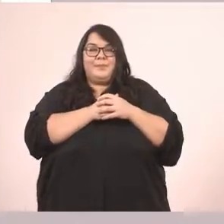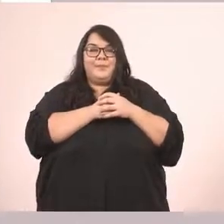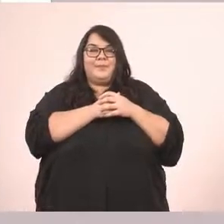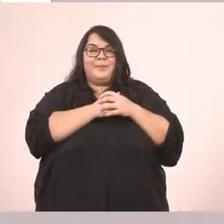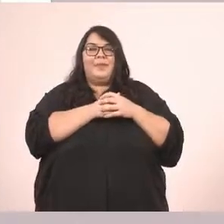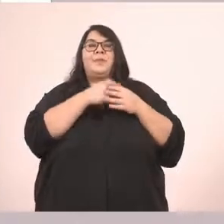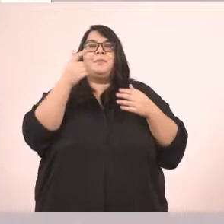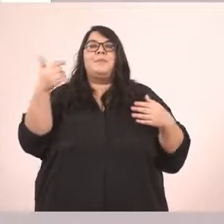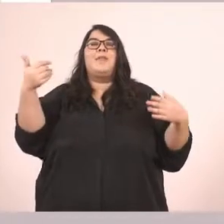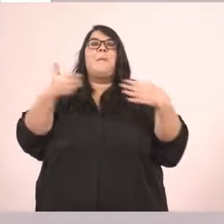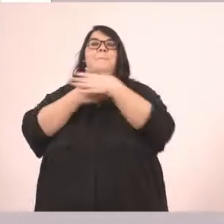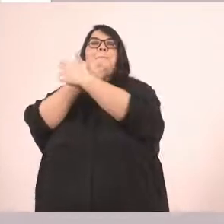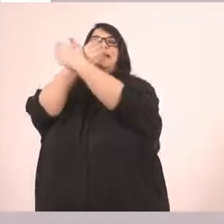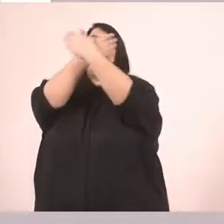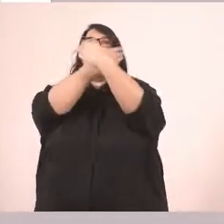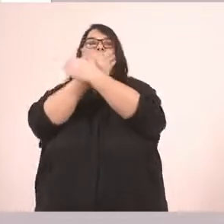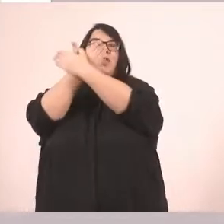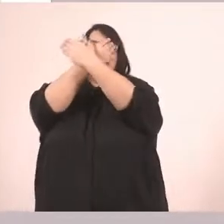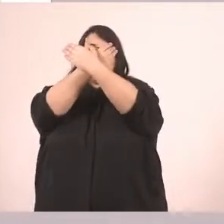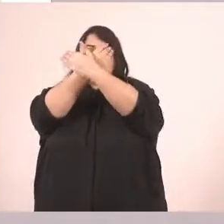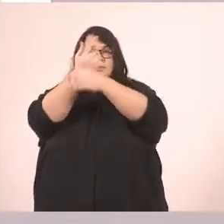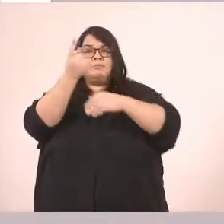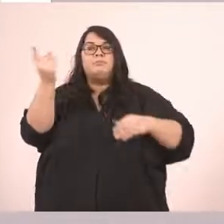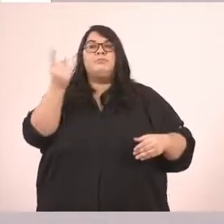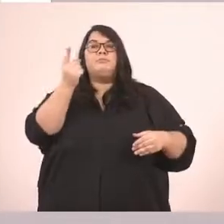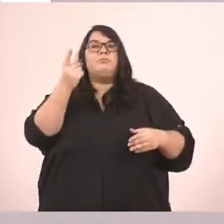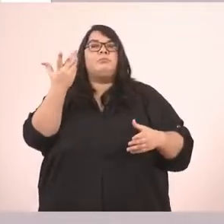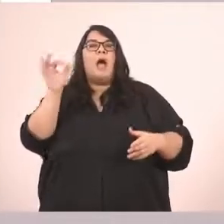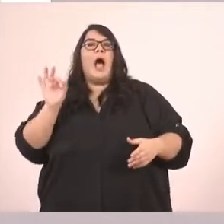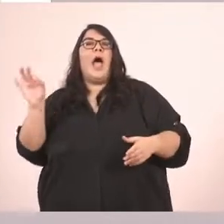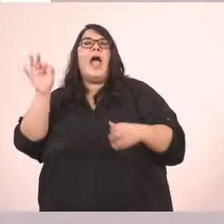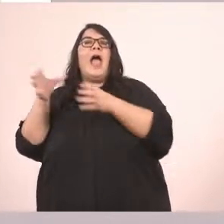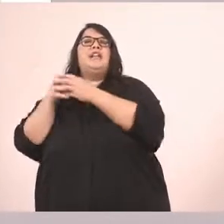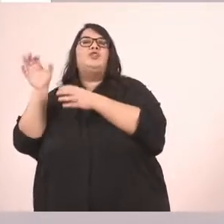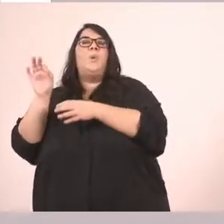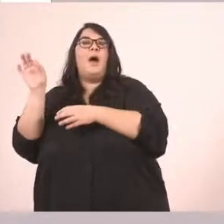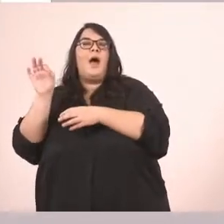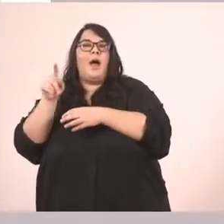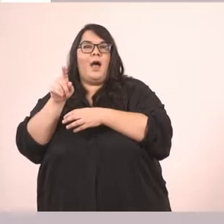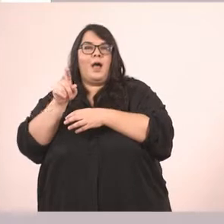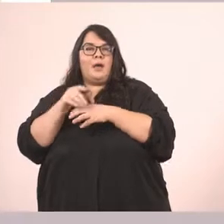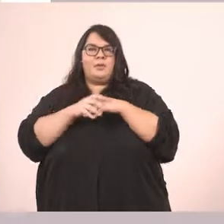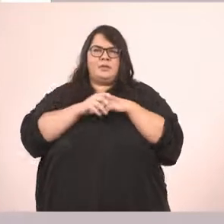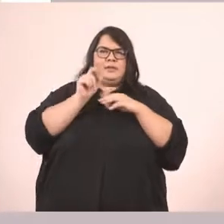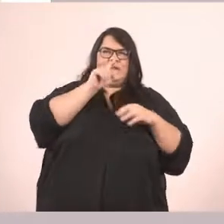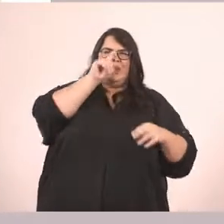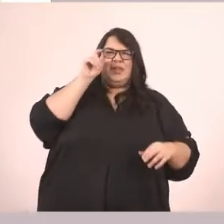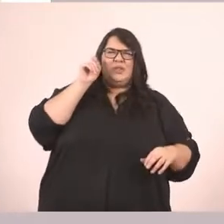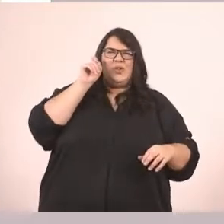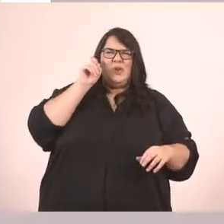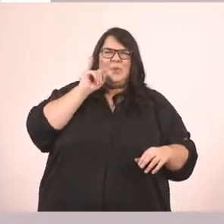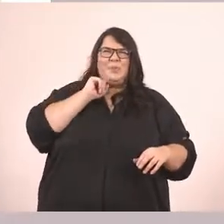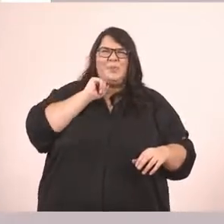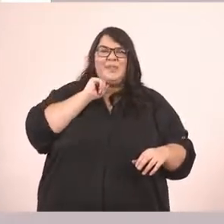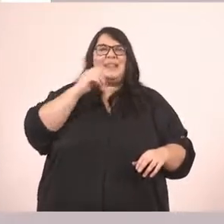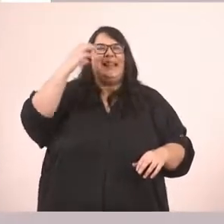Οι πεταλούδες έντομα. Εδώ πέρα θα δυσκολευτούμε λίγο ίσως. Θυμηθείτε